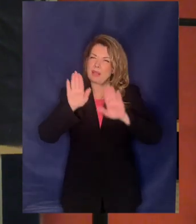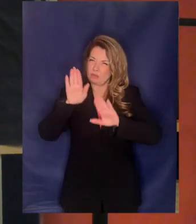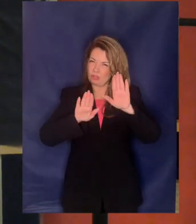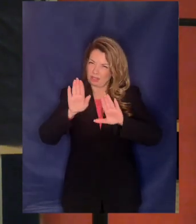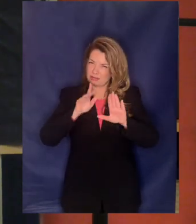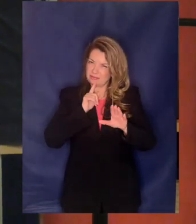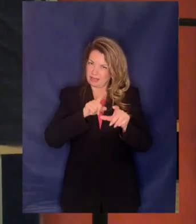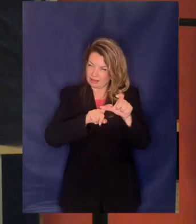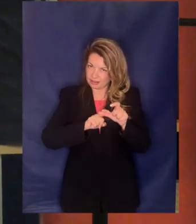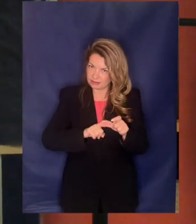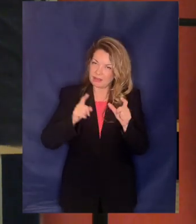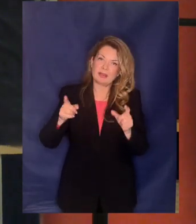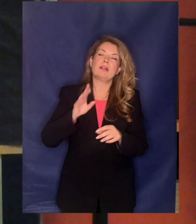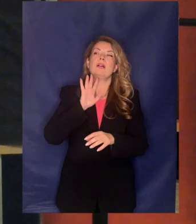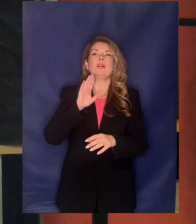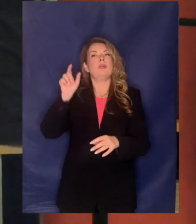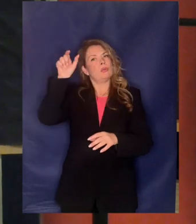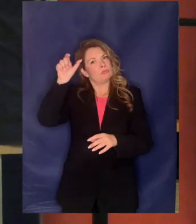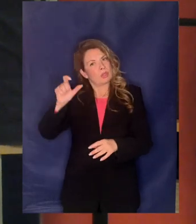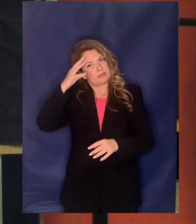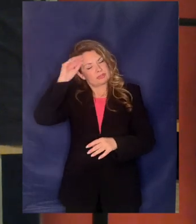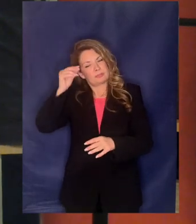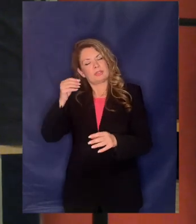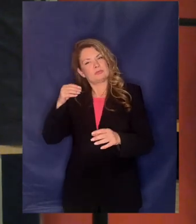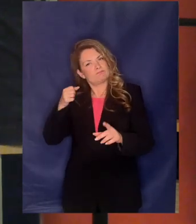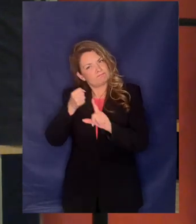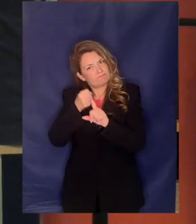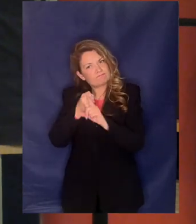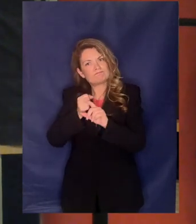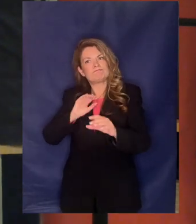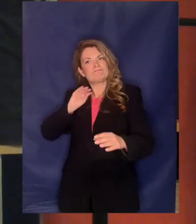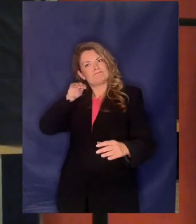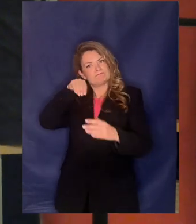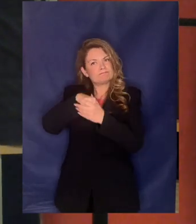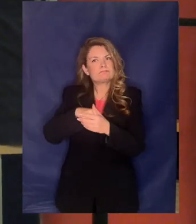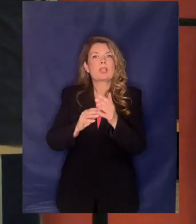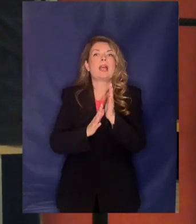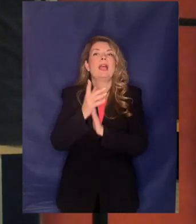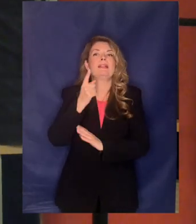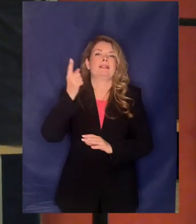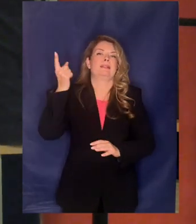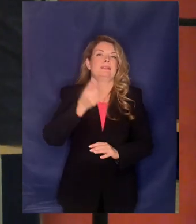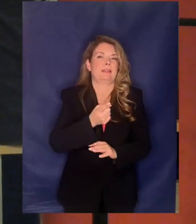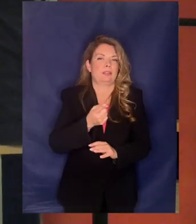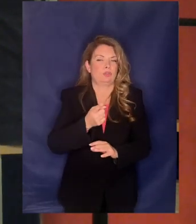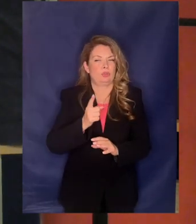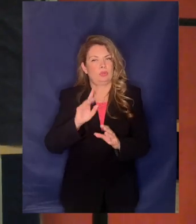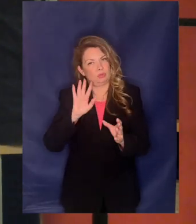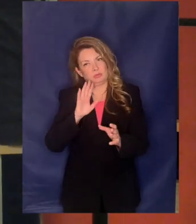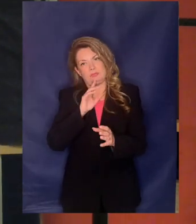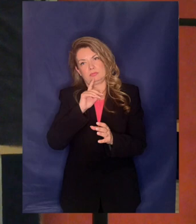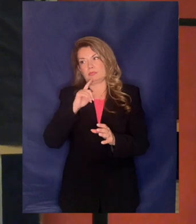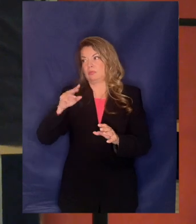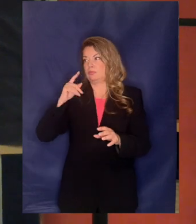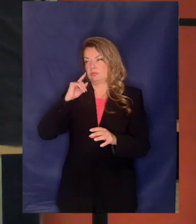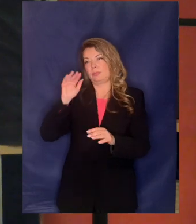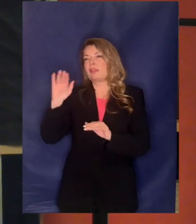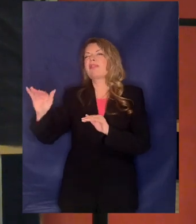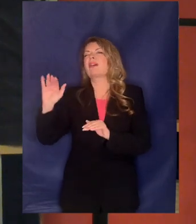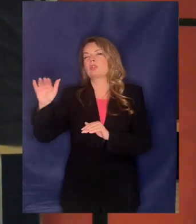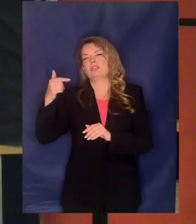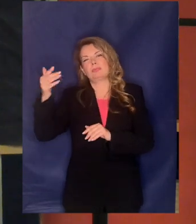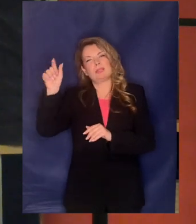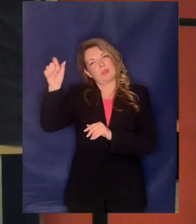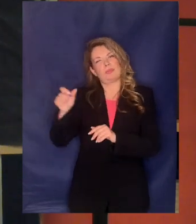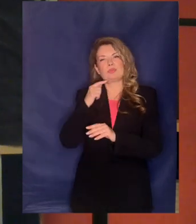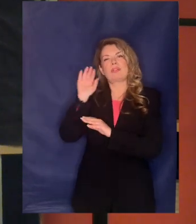ότι συνέβαλε στο να μειωθεί η συμμετοχή του ταμείου στο 11% βοηθά όσους θα σας ρωτήσω με ελαχρινό στην πόρτα